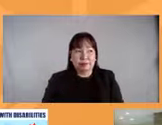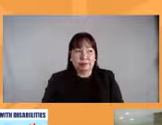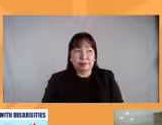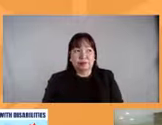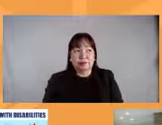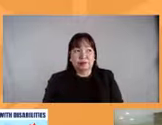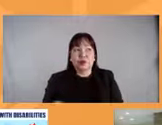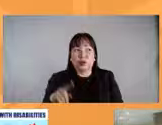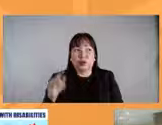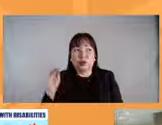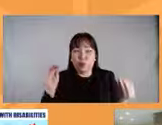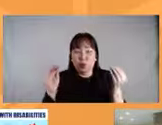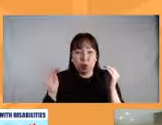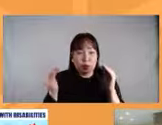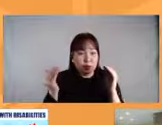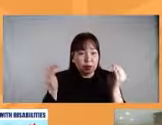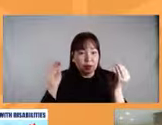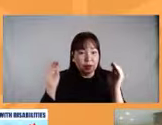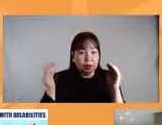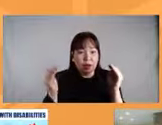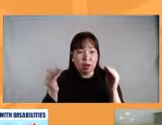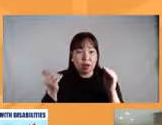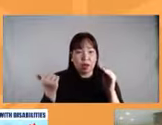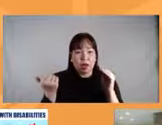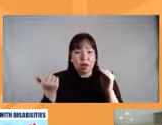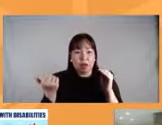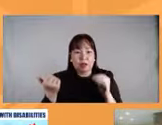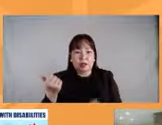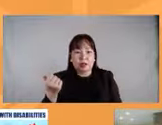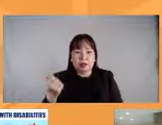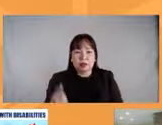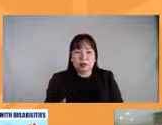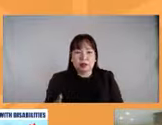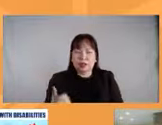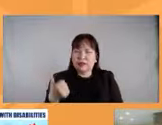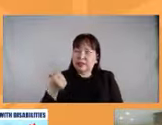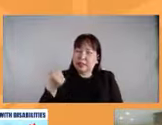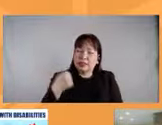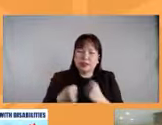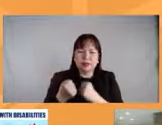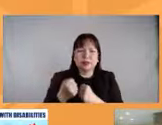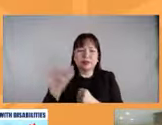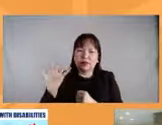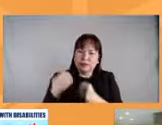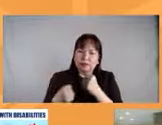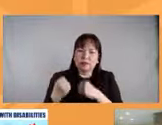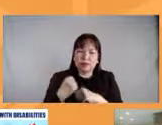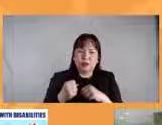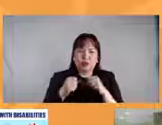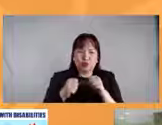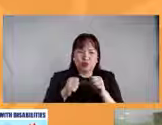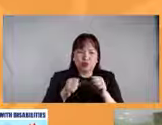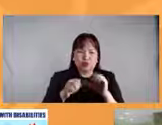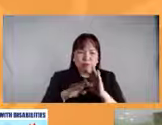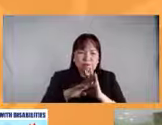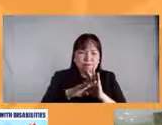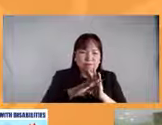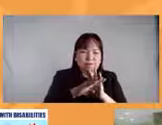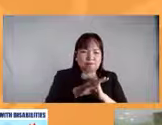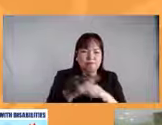comparison sa 10 o 5 years ago patuloy naman ang pag-ulag